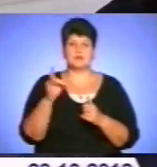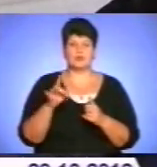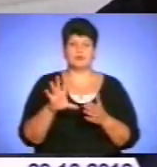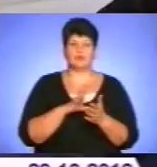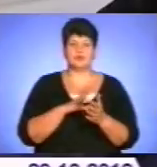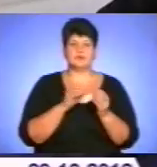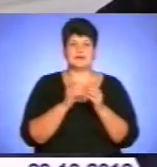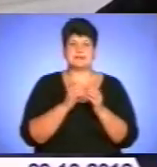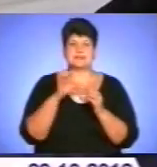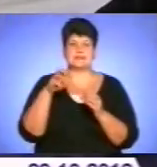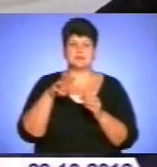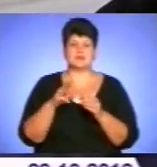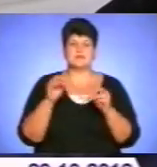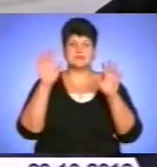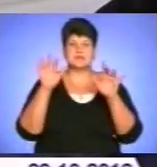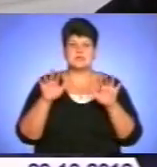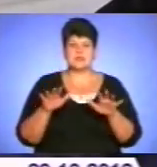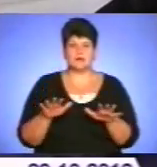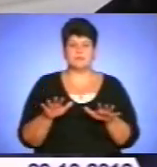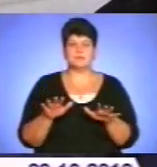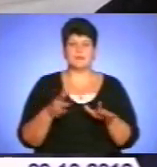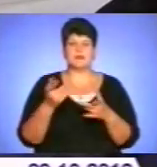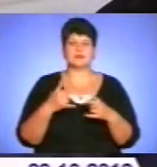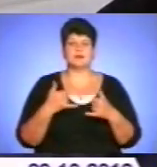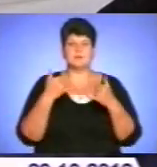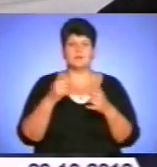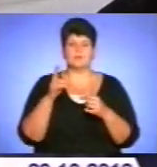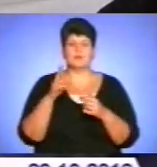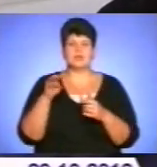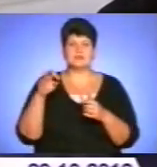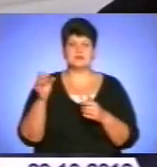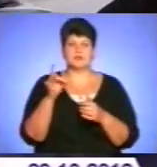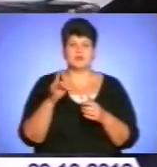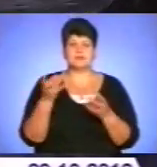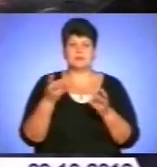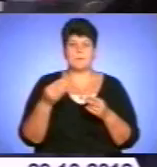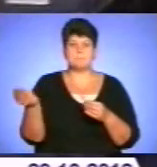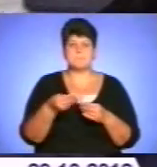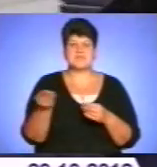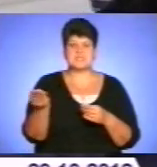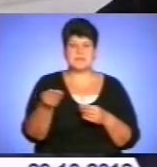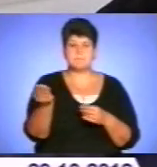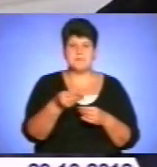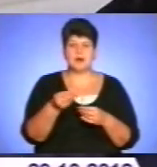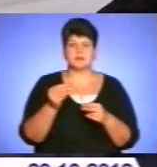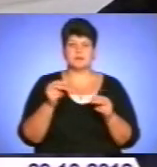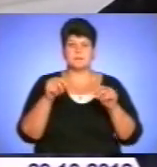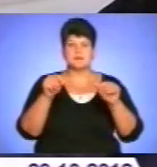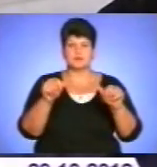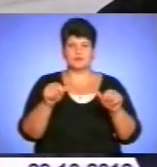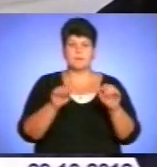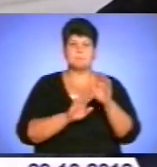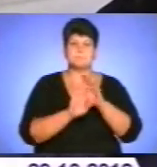сантиметрів снігу. Відповідно дорожнім комунальним організаціям Монастирського району довелося проводити підсипку підйомів спусків.